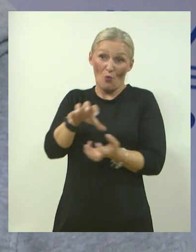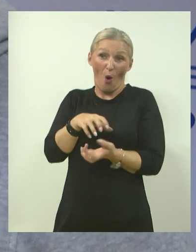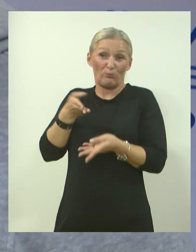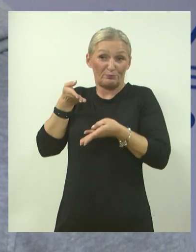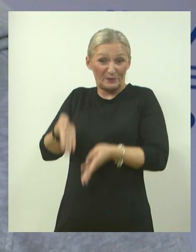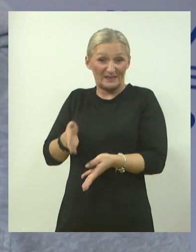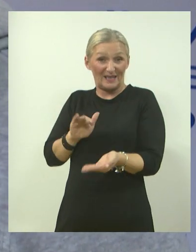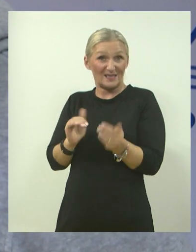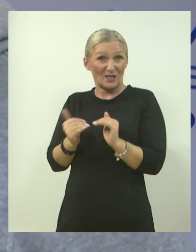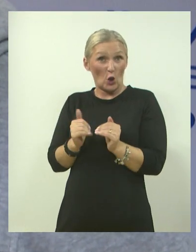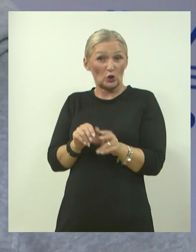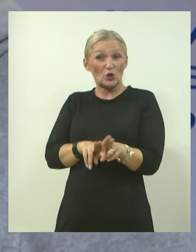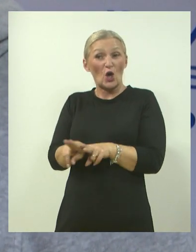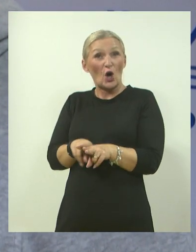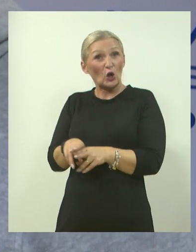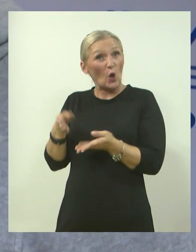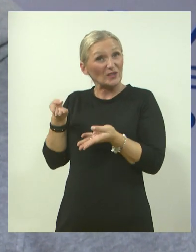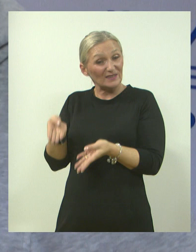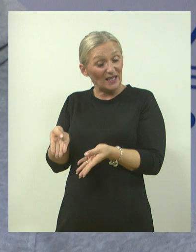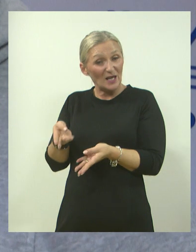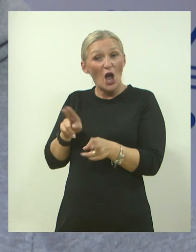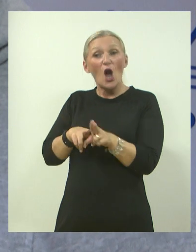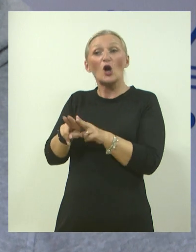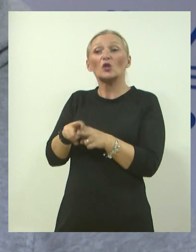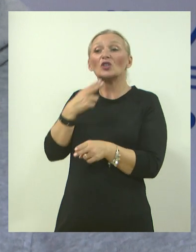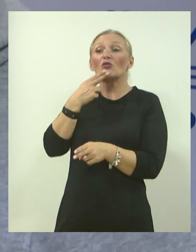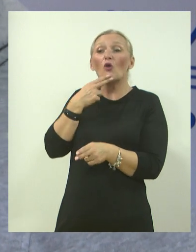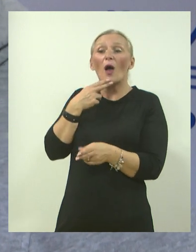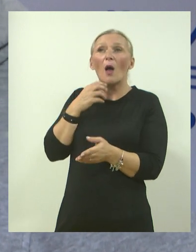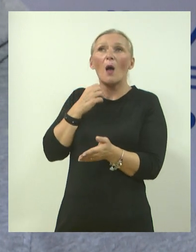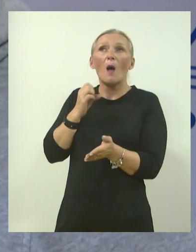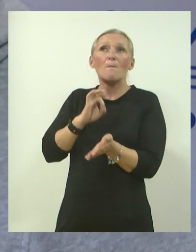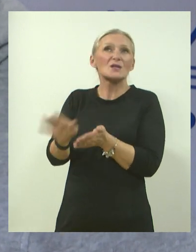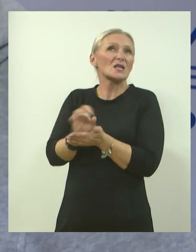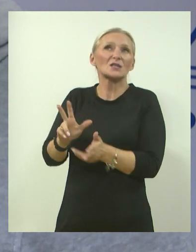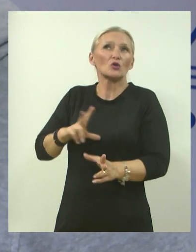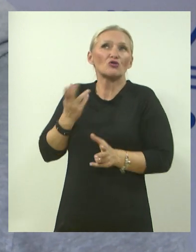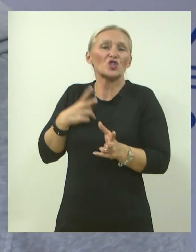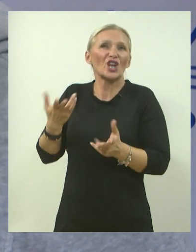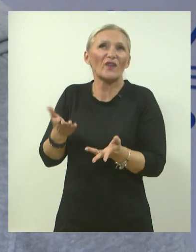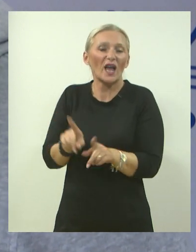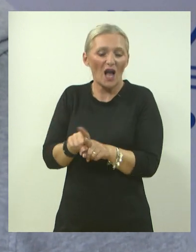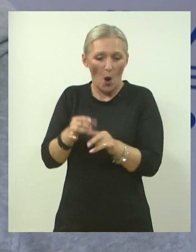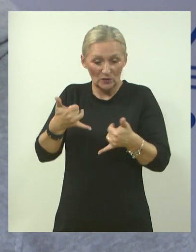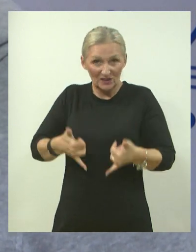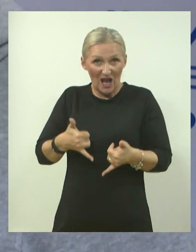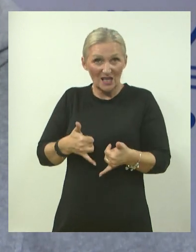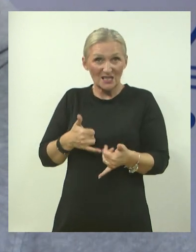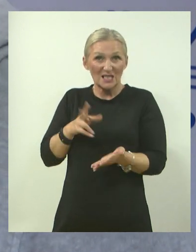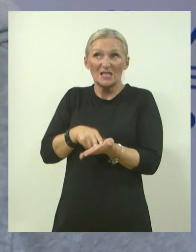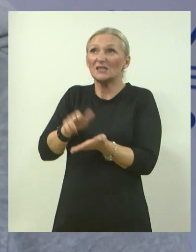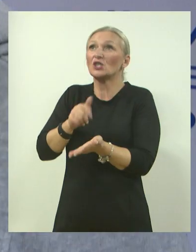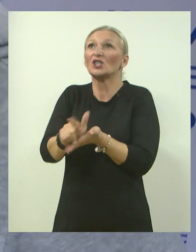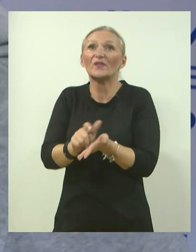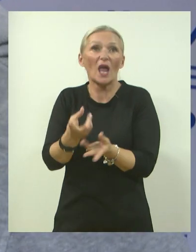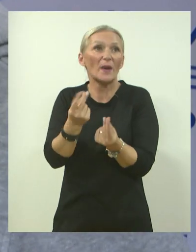obiteljskim odnosima, u roditeljima koji žureći se u ovakvom tempu života kakav imamo i ureći za